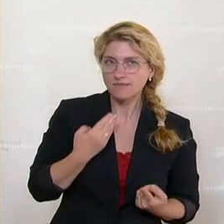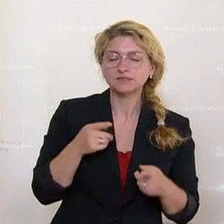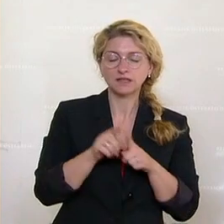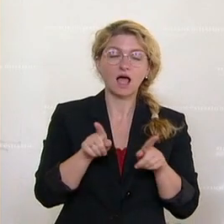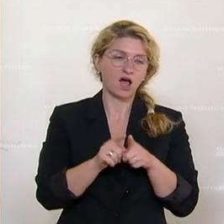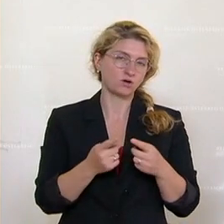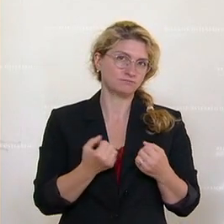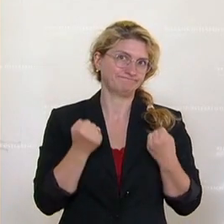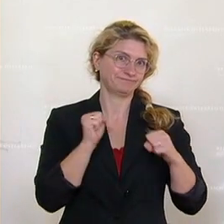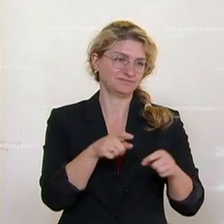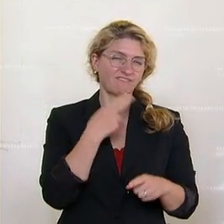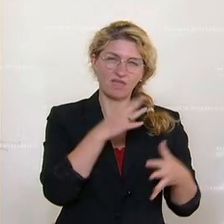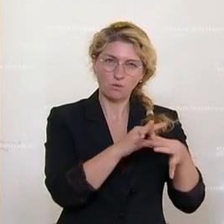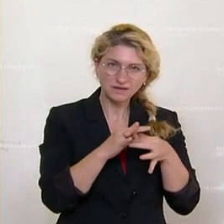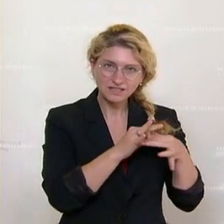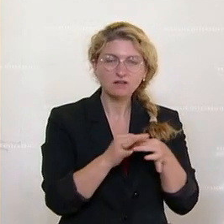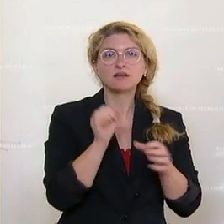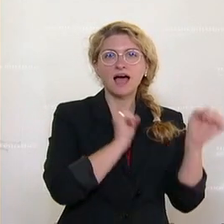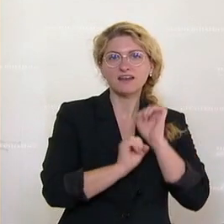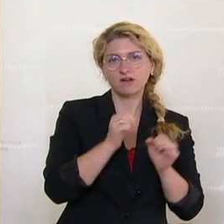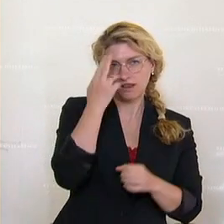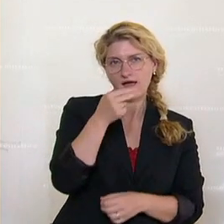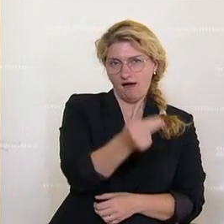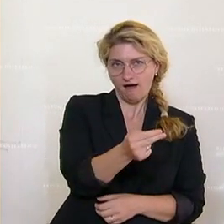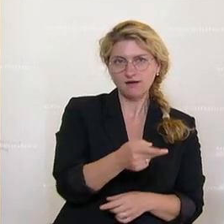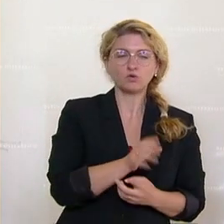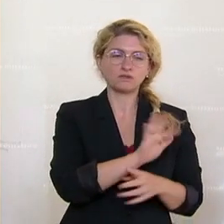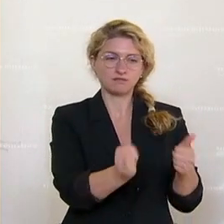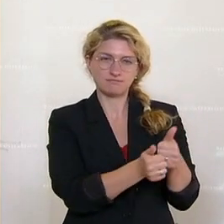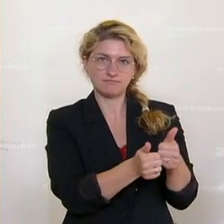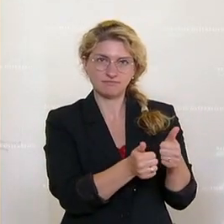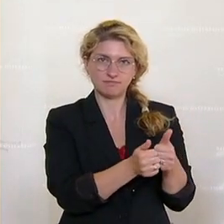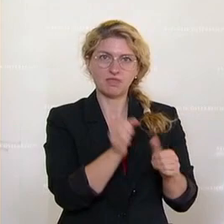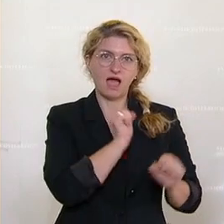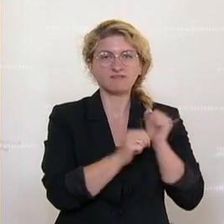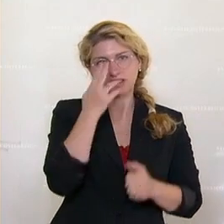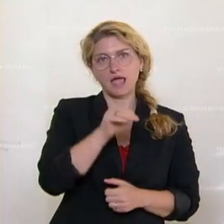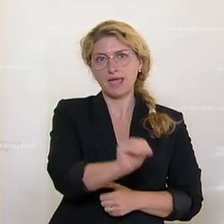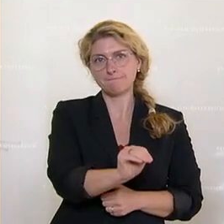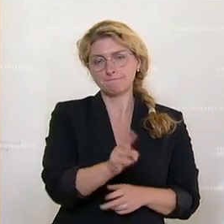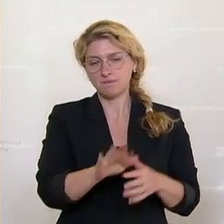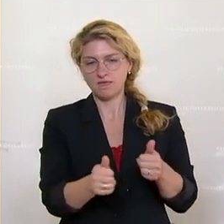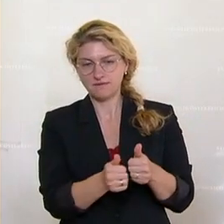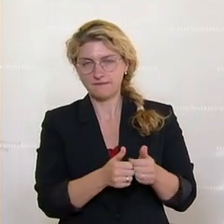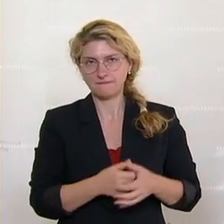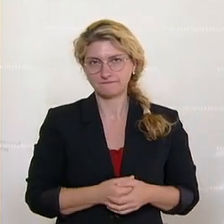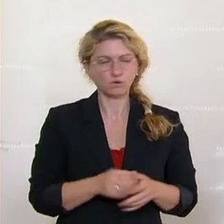Antrieb der Organisatoren, dem Anwalt M und seinem Atlatus H.